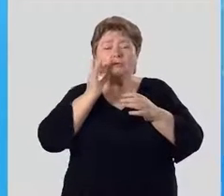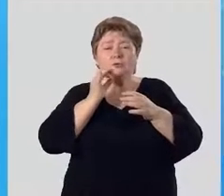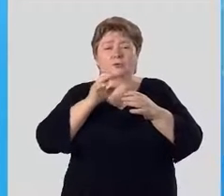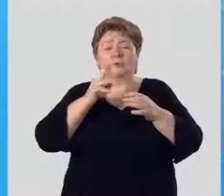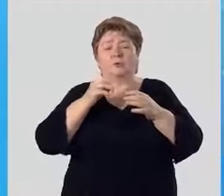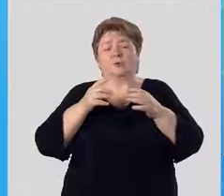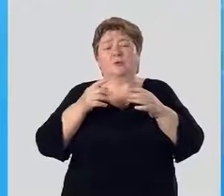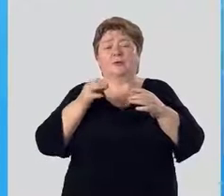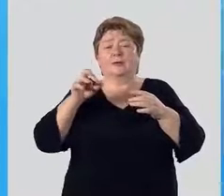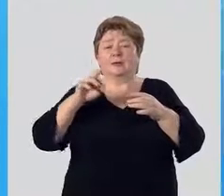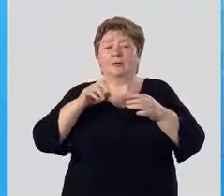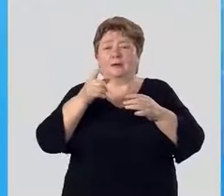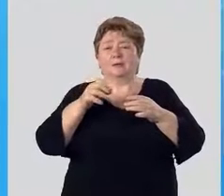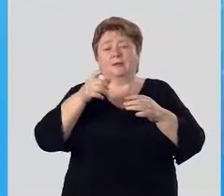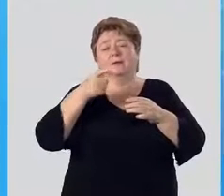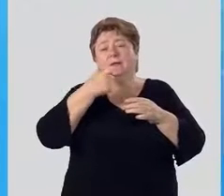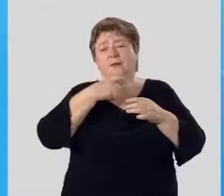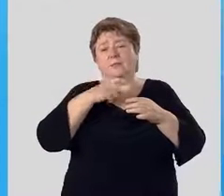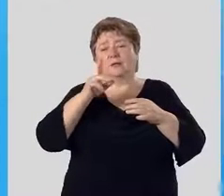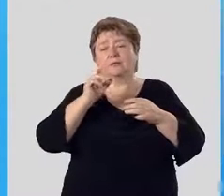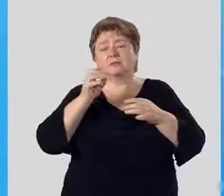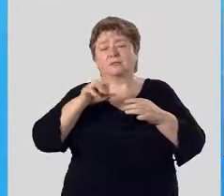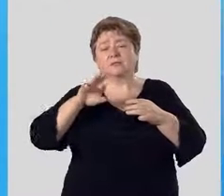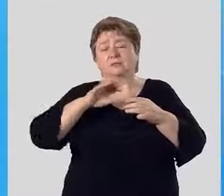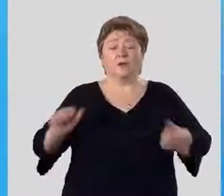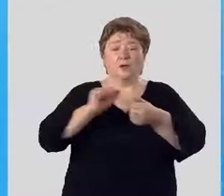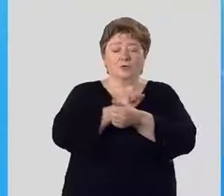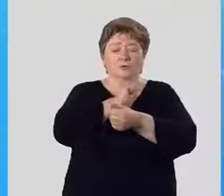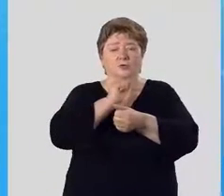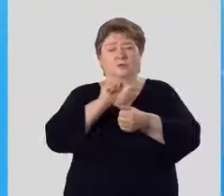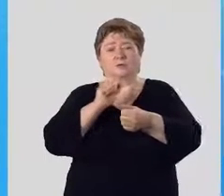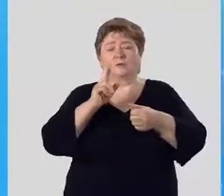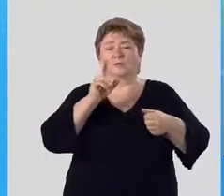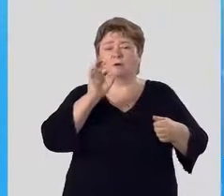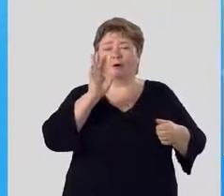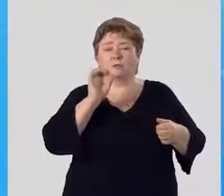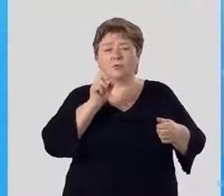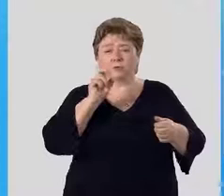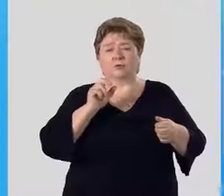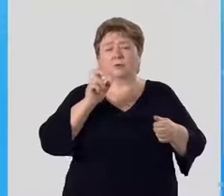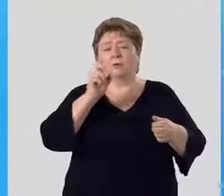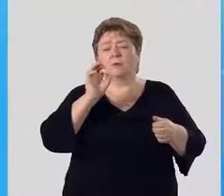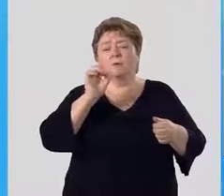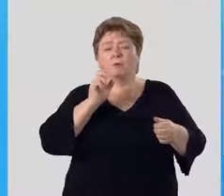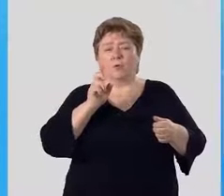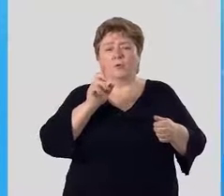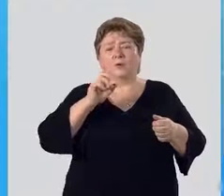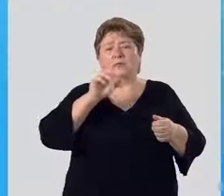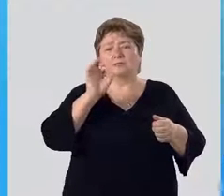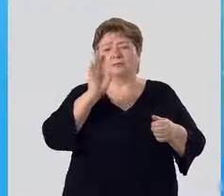– ягода, яблоко, костянка. Сухие – коробочка, боб,